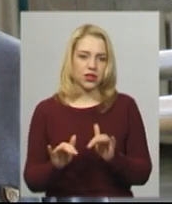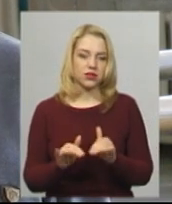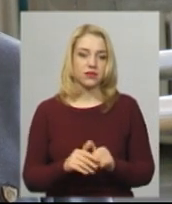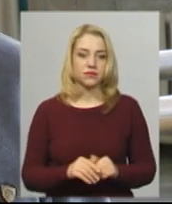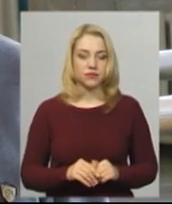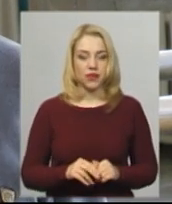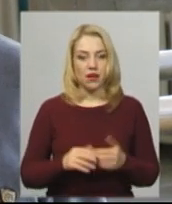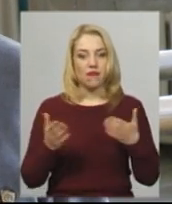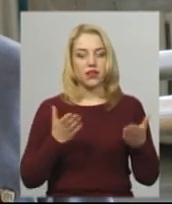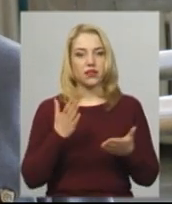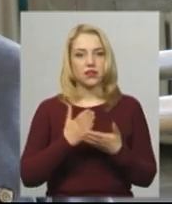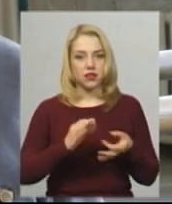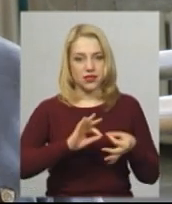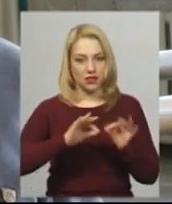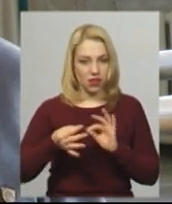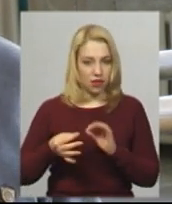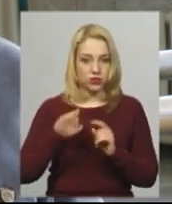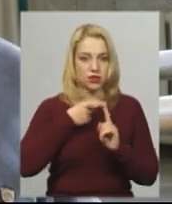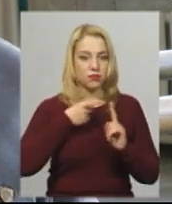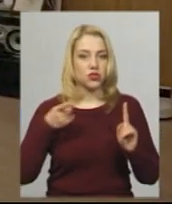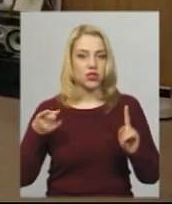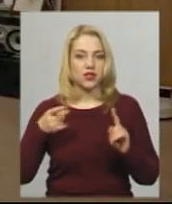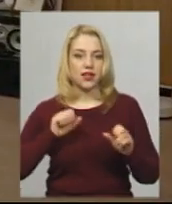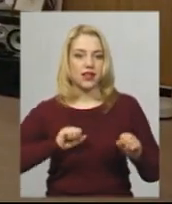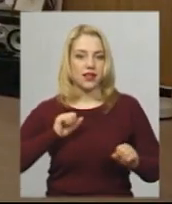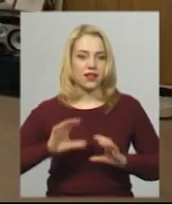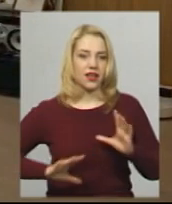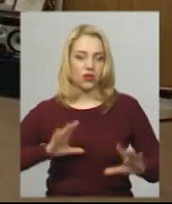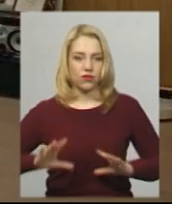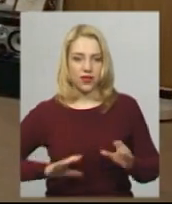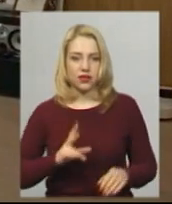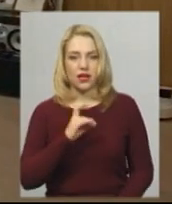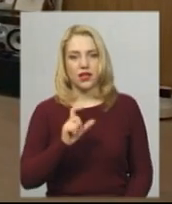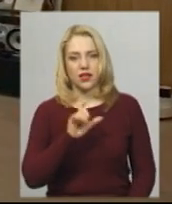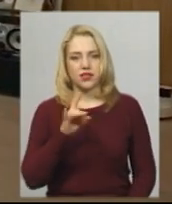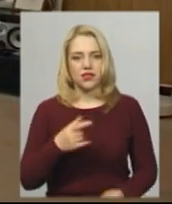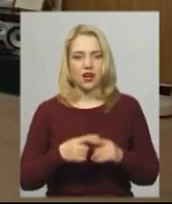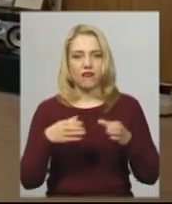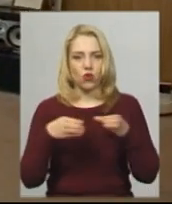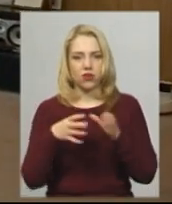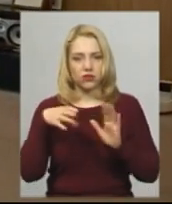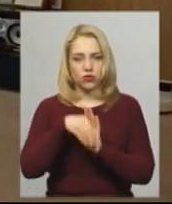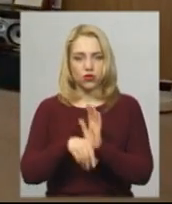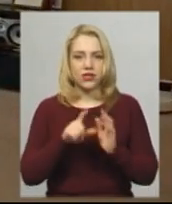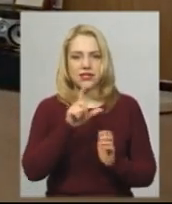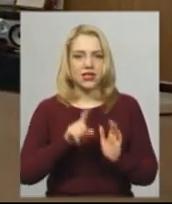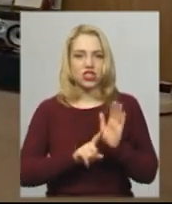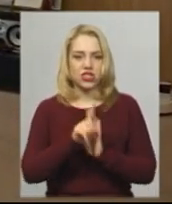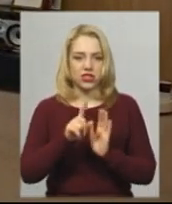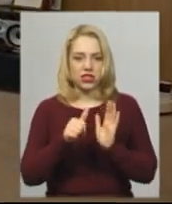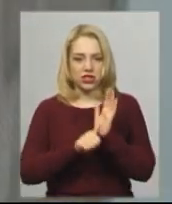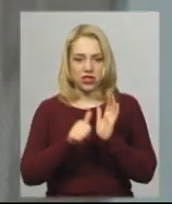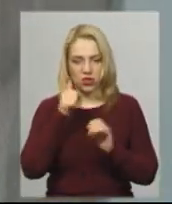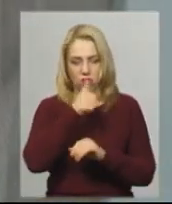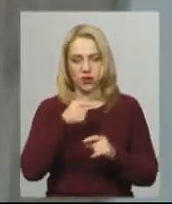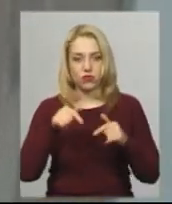в яких є складності під час тренування. Назар Надольний в колективі шести років. Він соліст ансамблю та цьогорічний